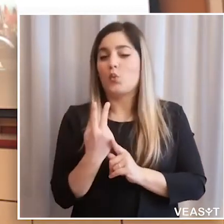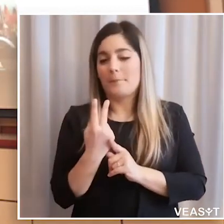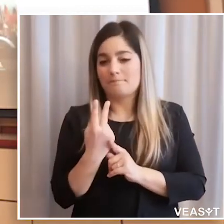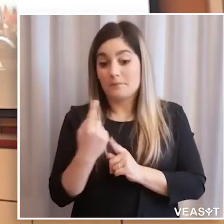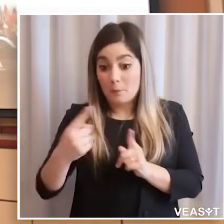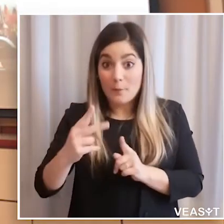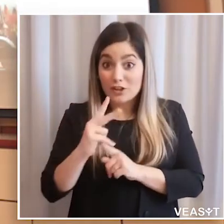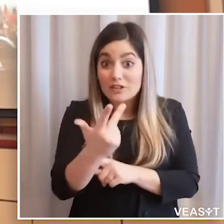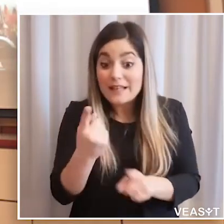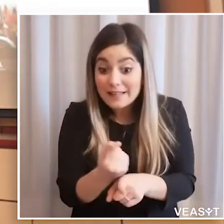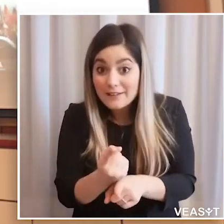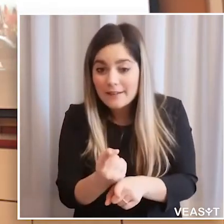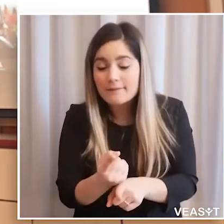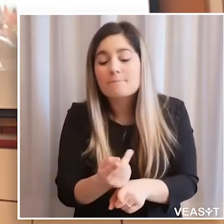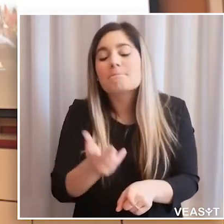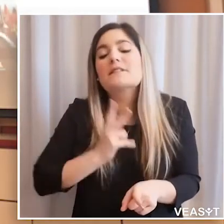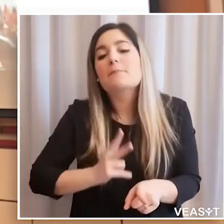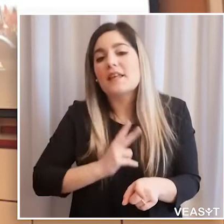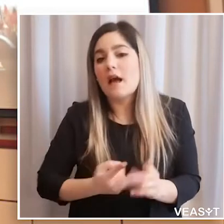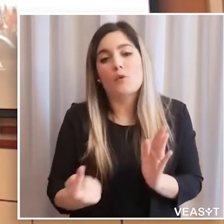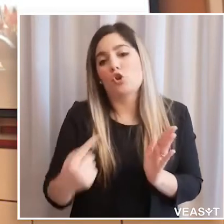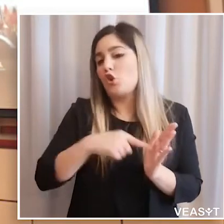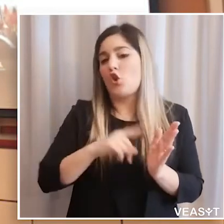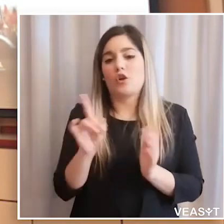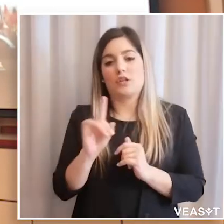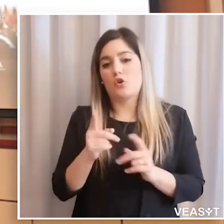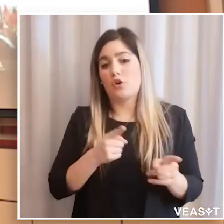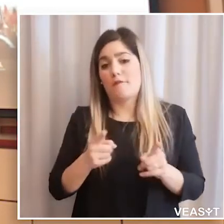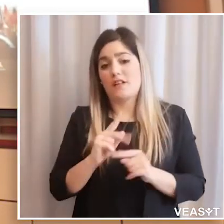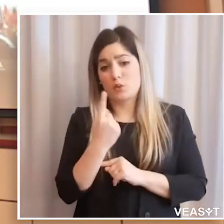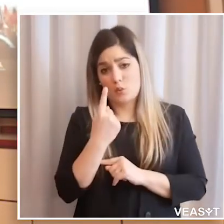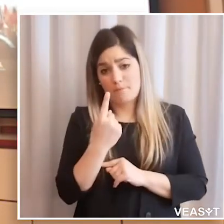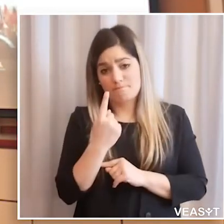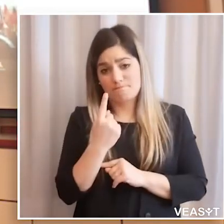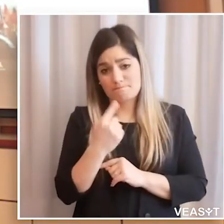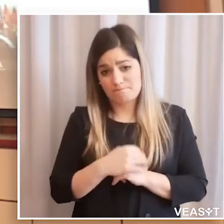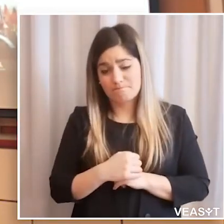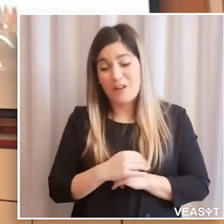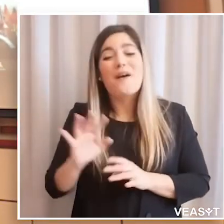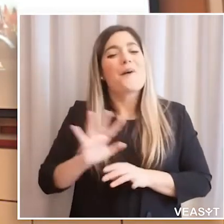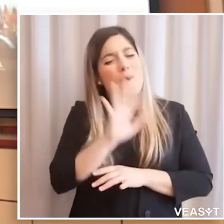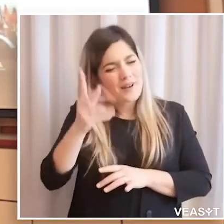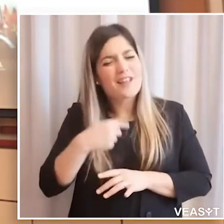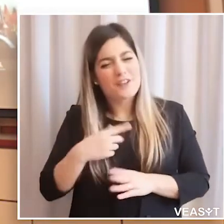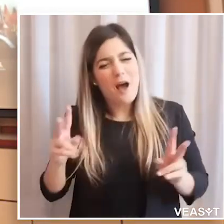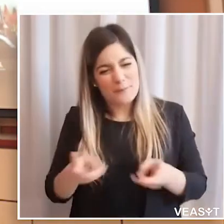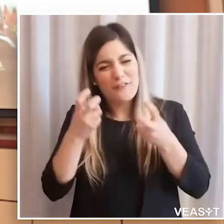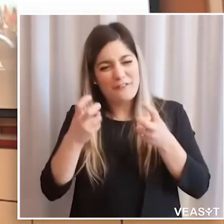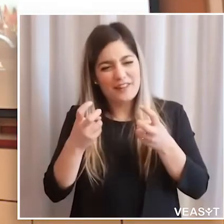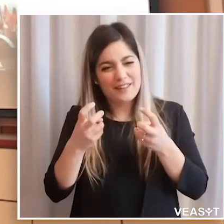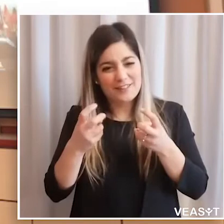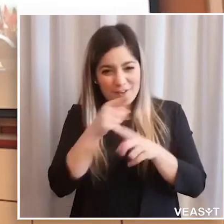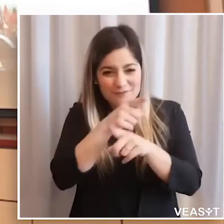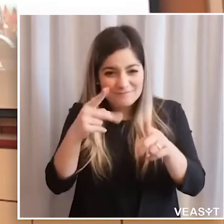purtroppo siamo ancora in una fase 2, poi probabilmente ci sarà una fase 3, speriamo di non tornare nella fase 1. E di